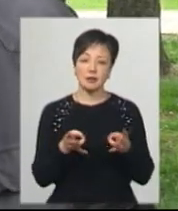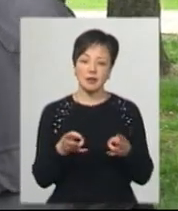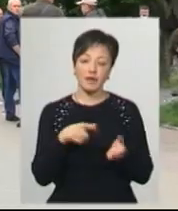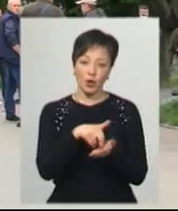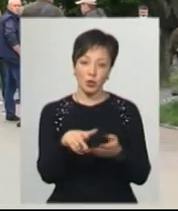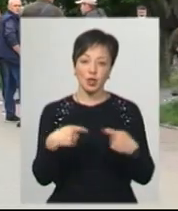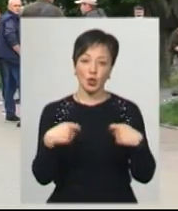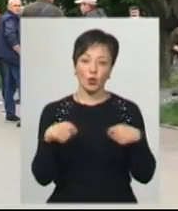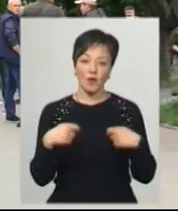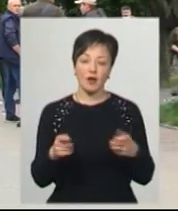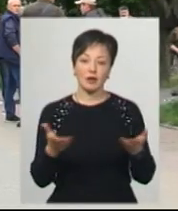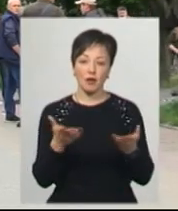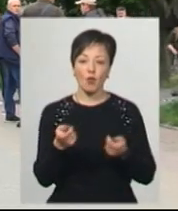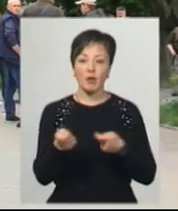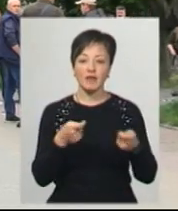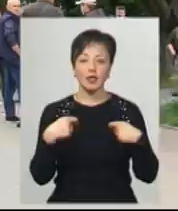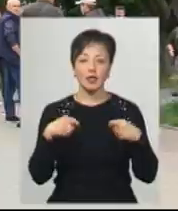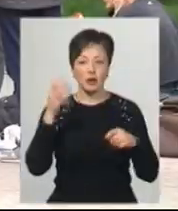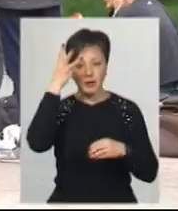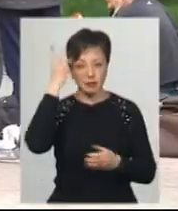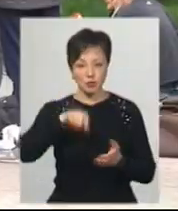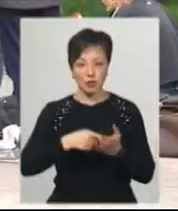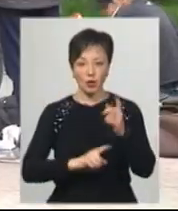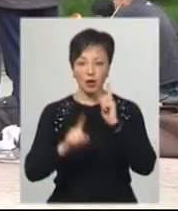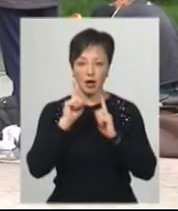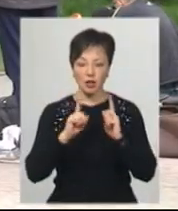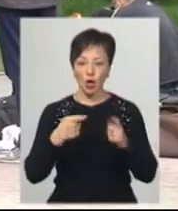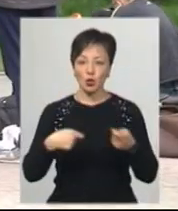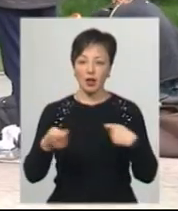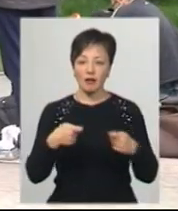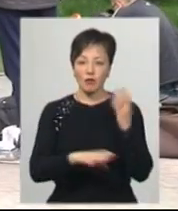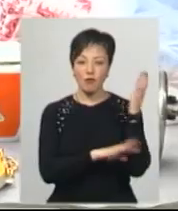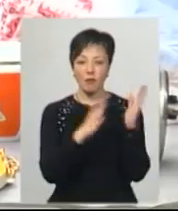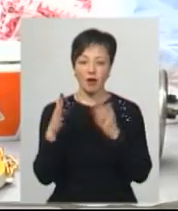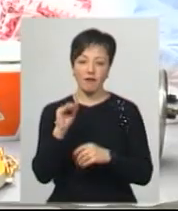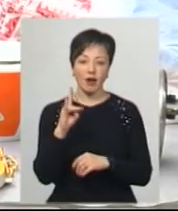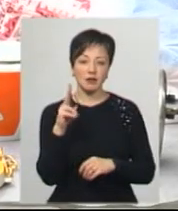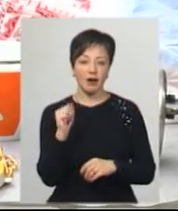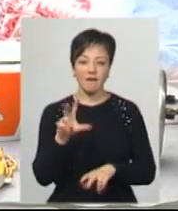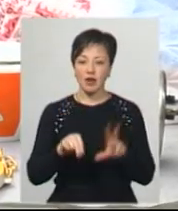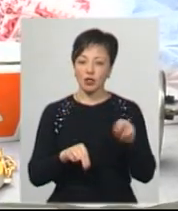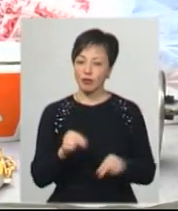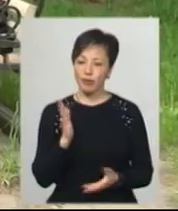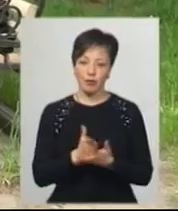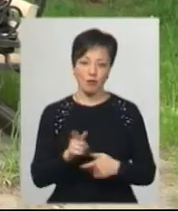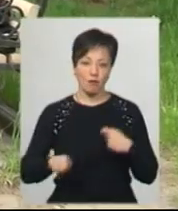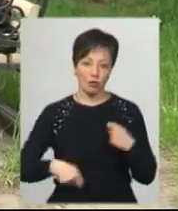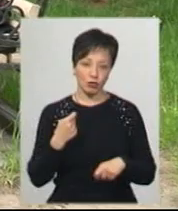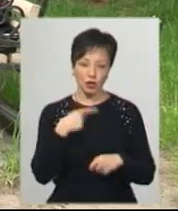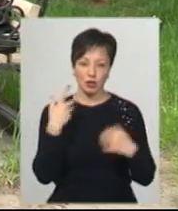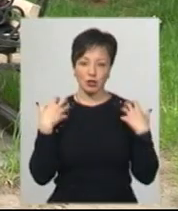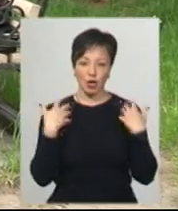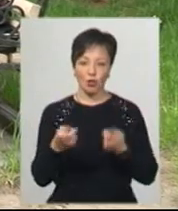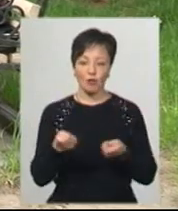торгувати якось. В управлінні торгівлі Хмельницької міської ради торгівлю у парку ім. Івана Франка вважають прямим порушенням, каже начальник